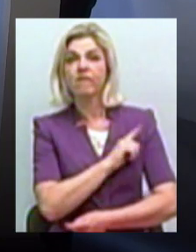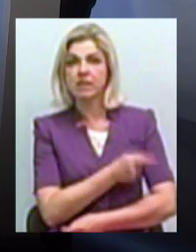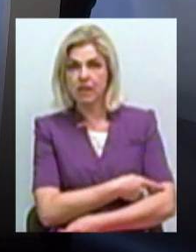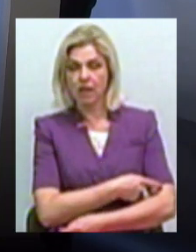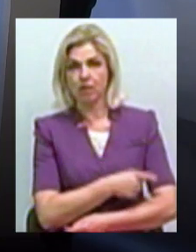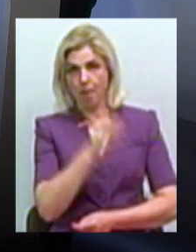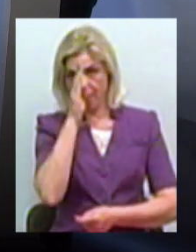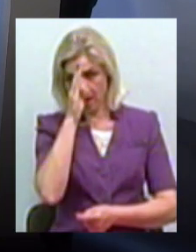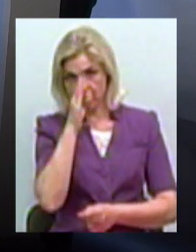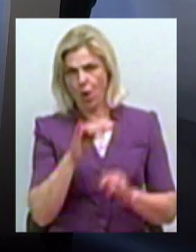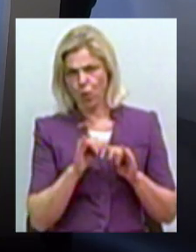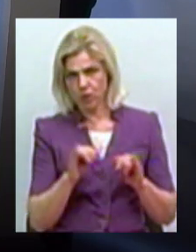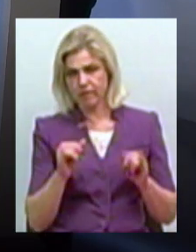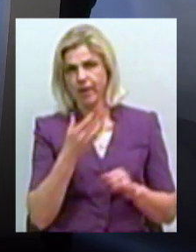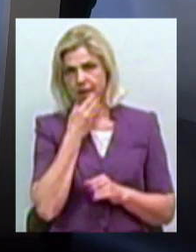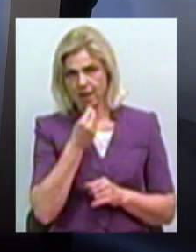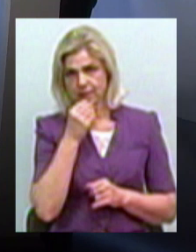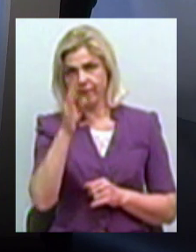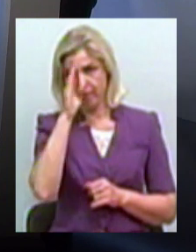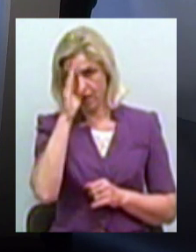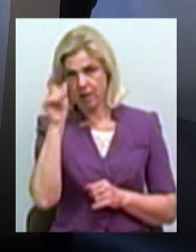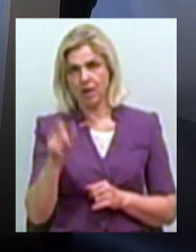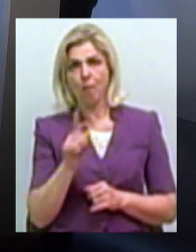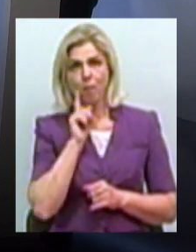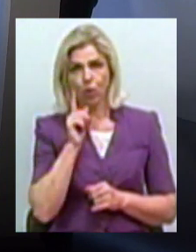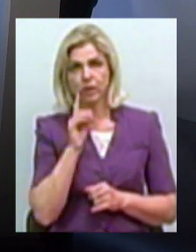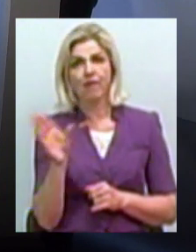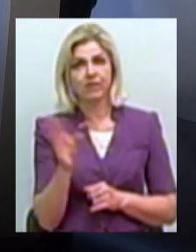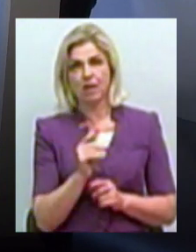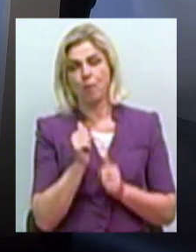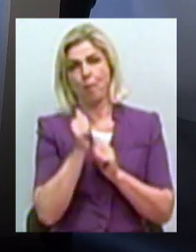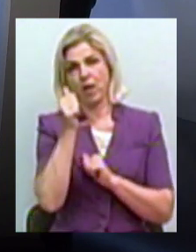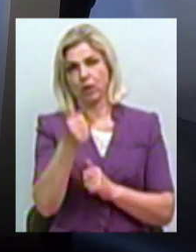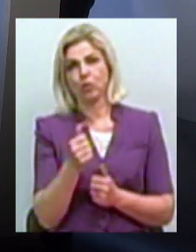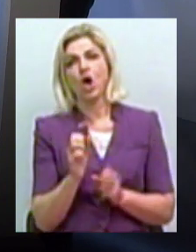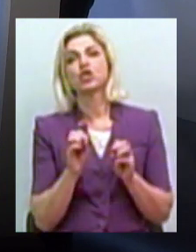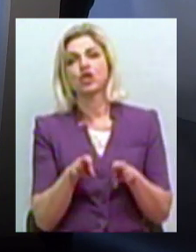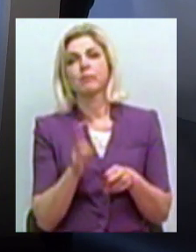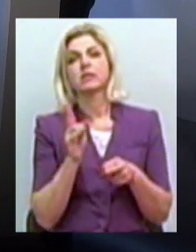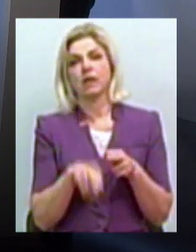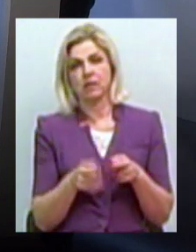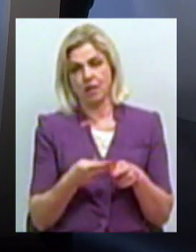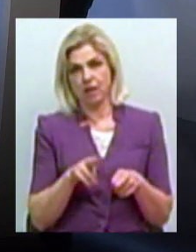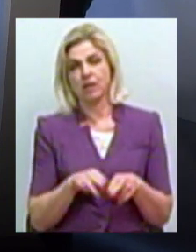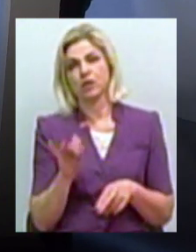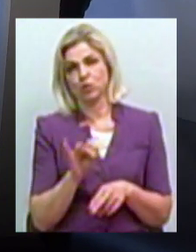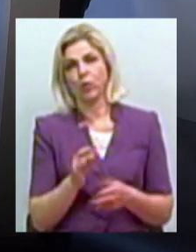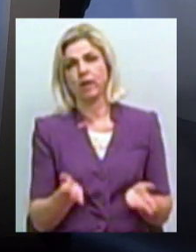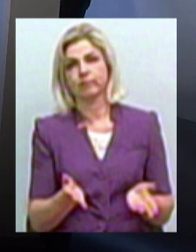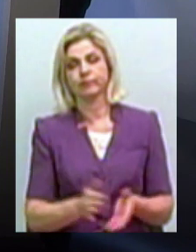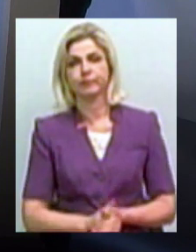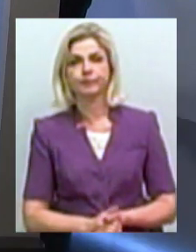хлопець, розвинений, красивий, молодий, і все попереду. А чим закінчилась оця забавка,